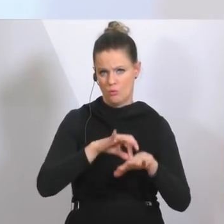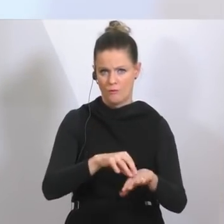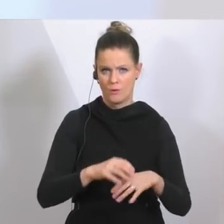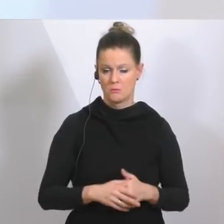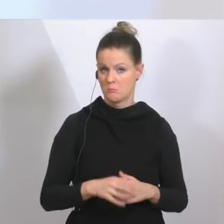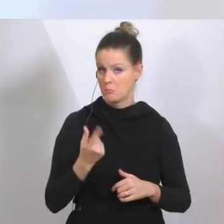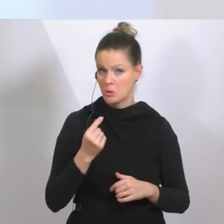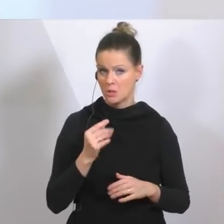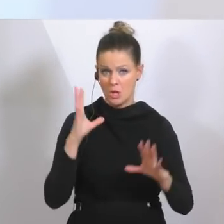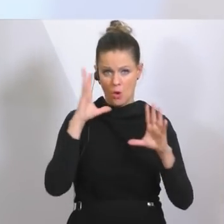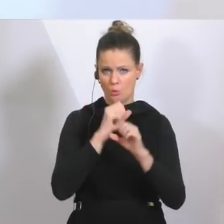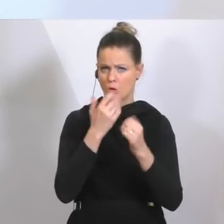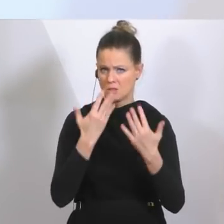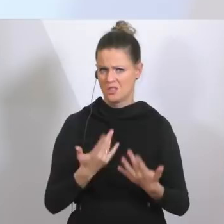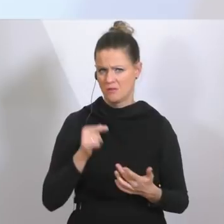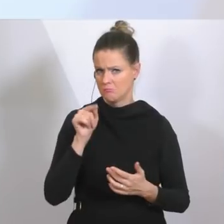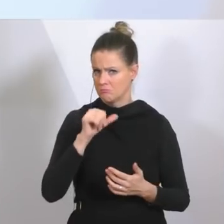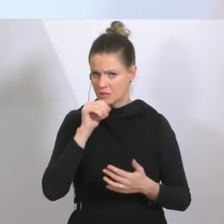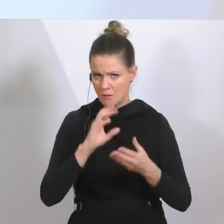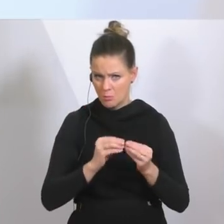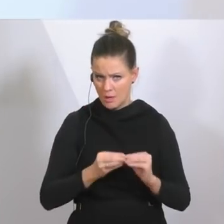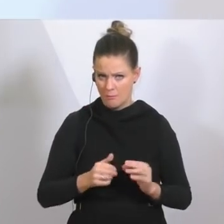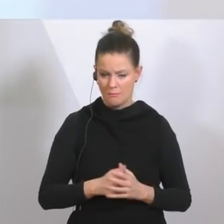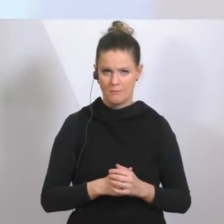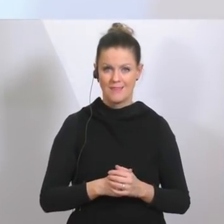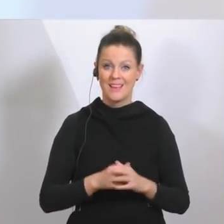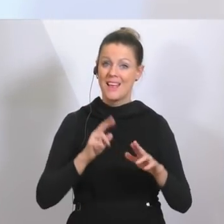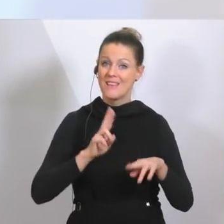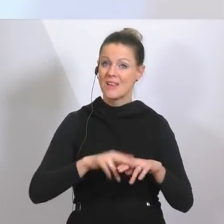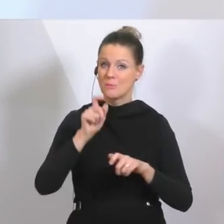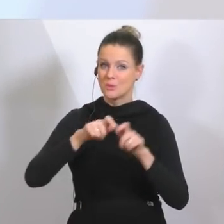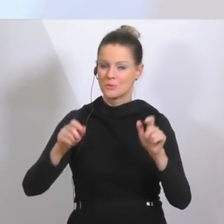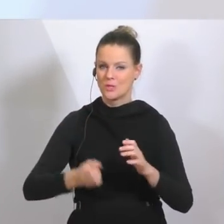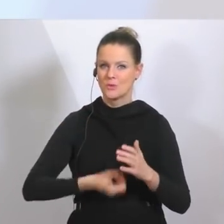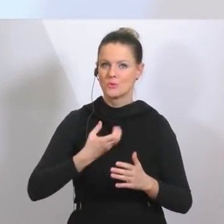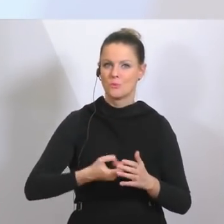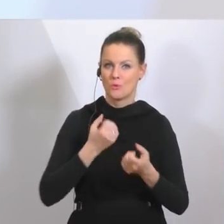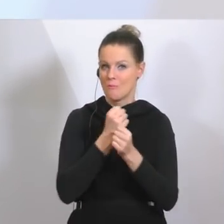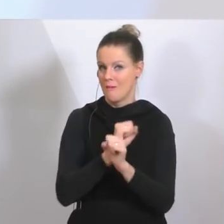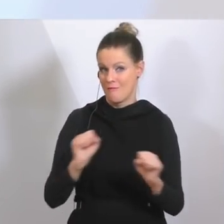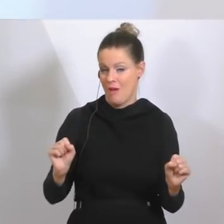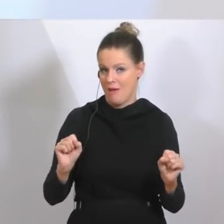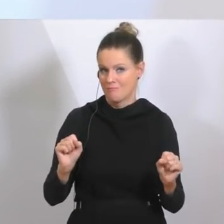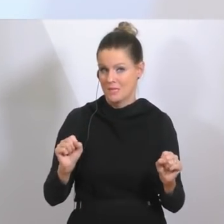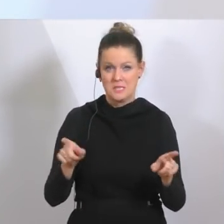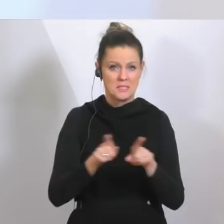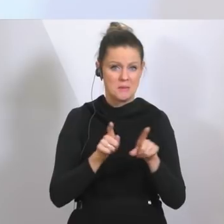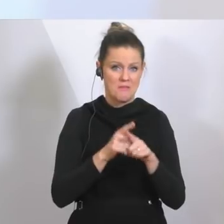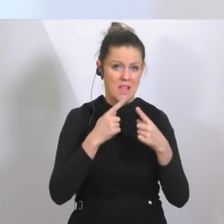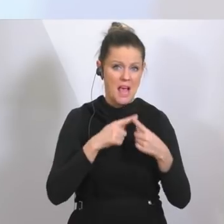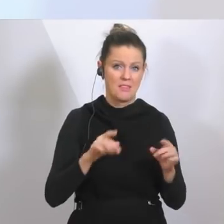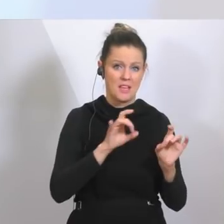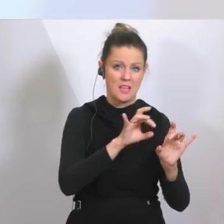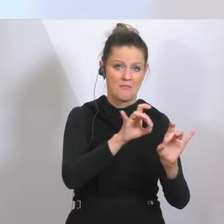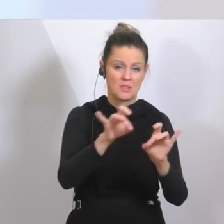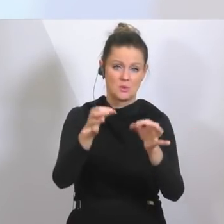Dunkelziffer. Solange diese Menschen symptomfrei sind, sie sind halt, wie bei anderen Infektionsträgern,